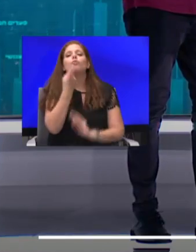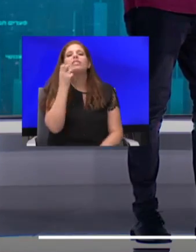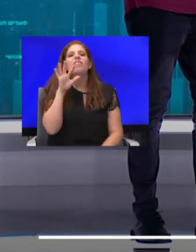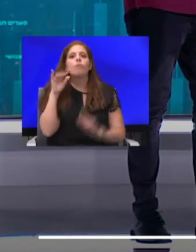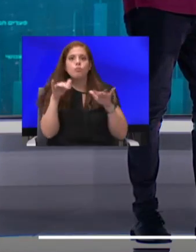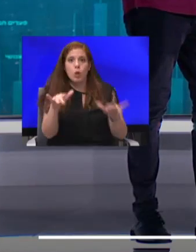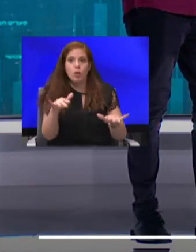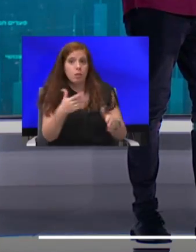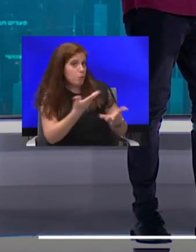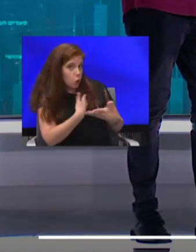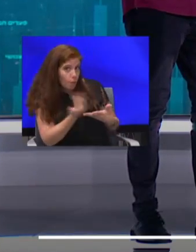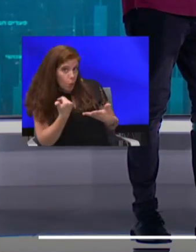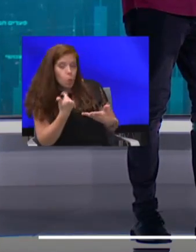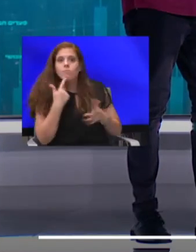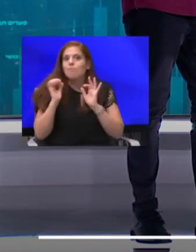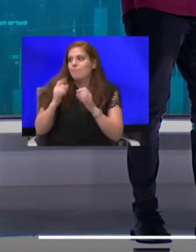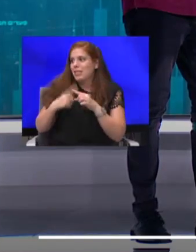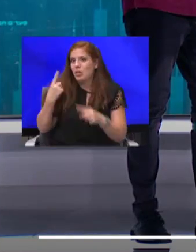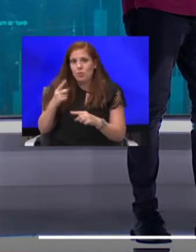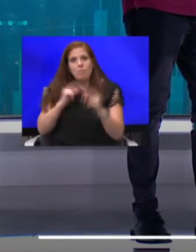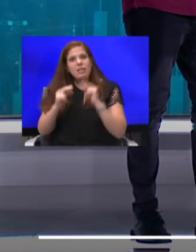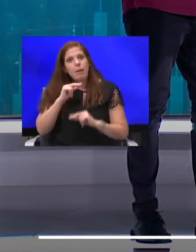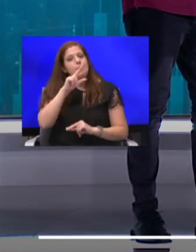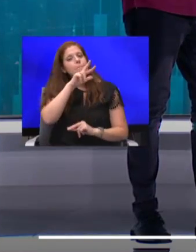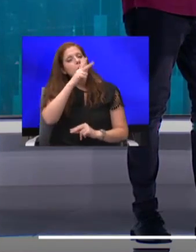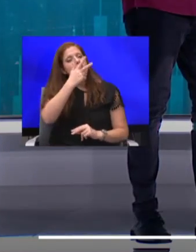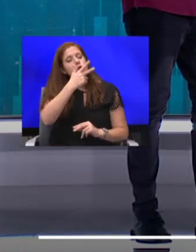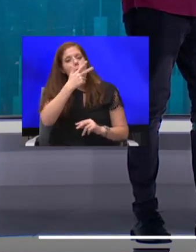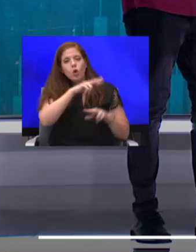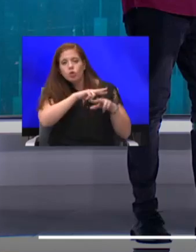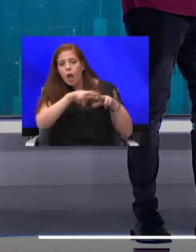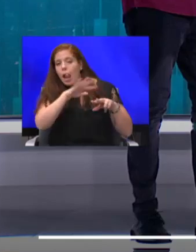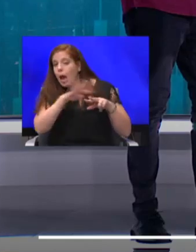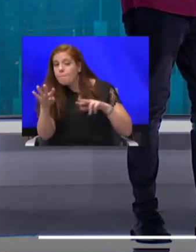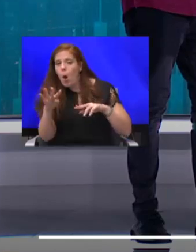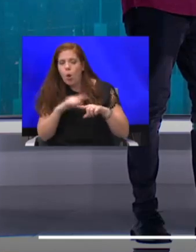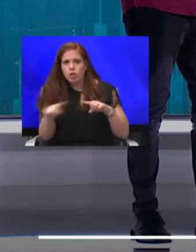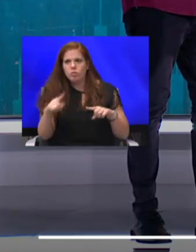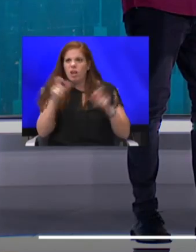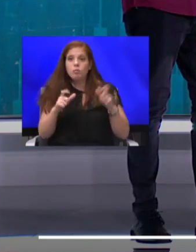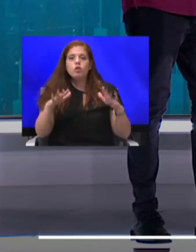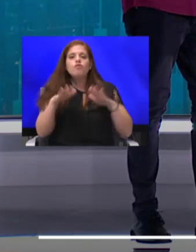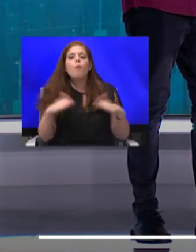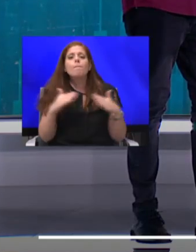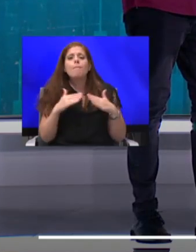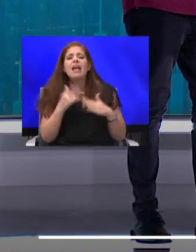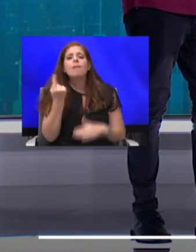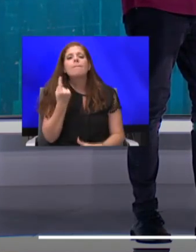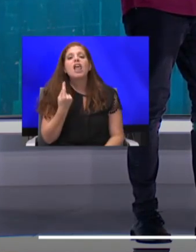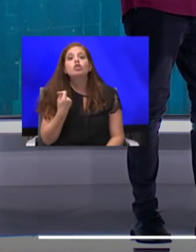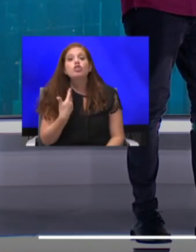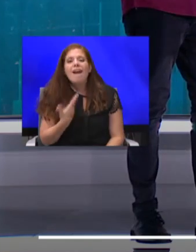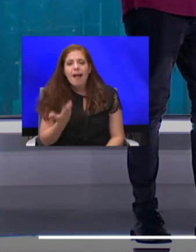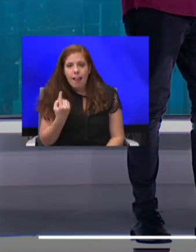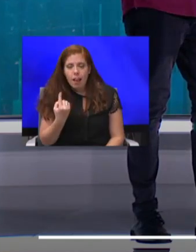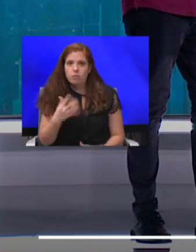לא זו ידות, בדיוק, מדברים על בין שלושה לארבעה חודשי חלט, שאולה, אנשים האלה יישבו בבית בלי שקל. אוקיי. עכשיו שמחנו, מיד